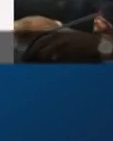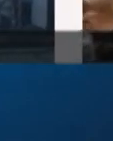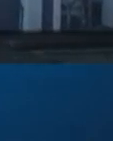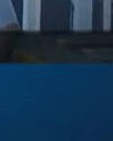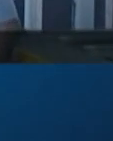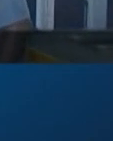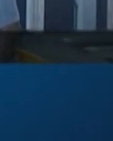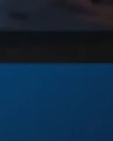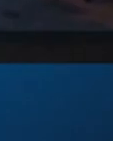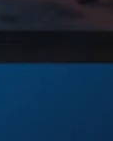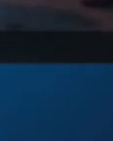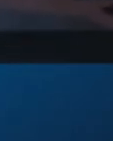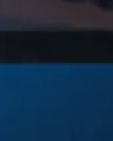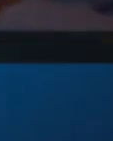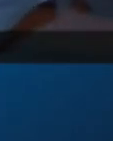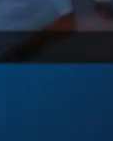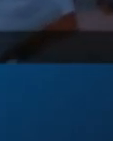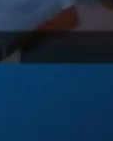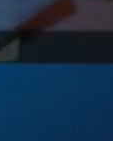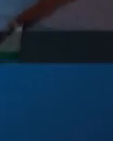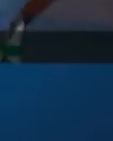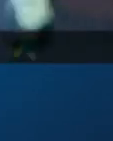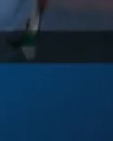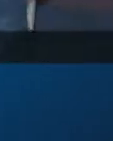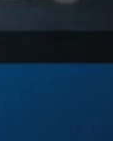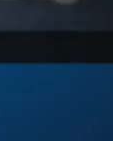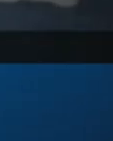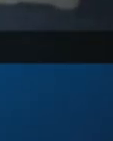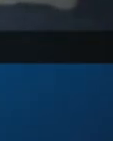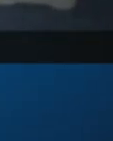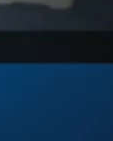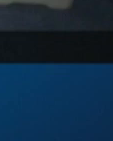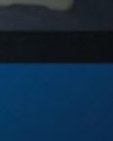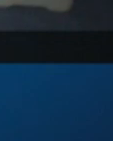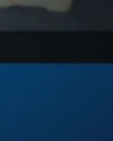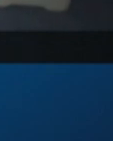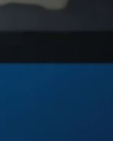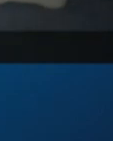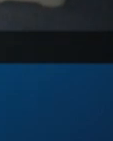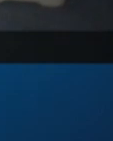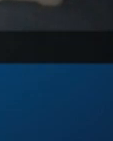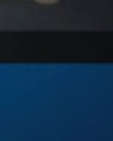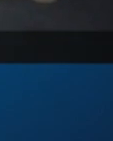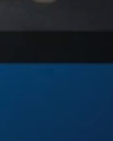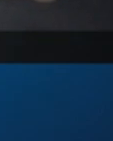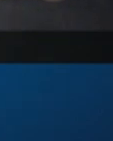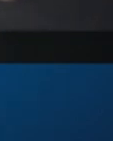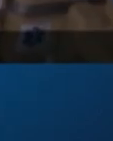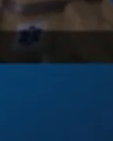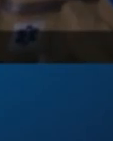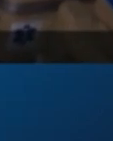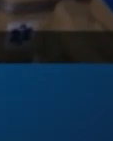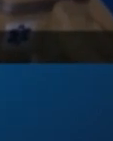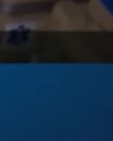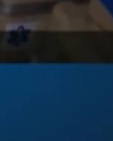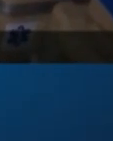L'élan de solidarité se poursuit en plus de l'envoi de deux émissaires. La France vient d'offrir du matériel médical d'urgence d'une